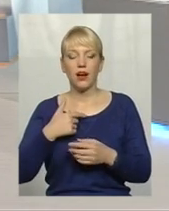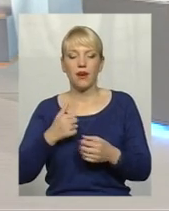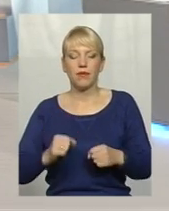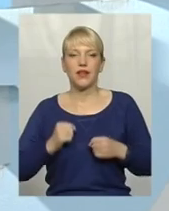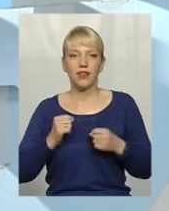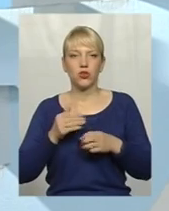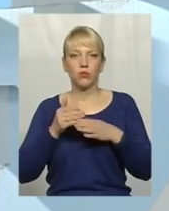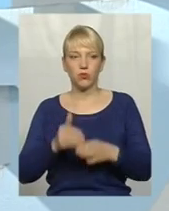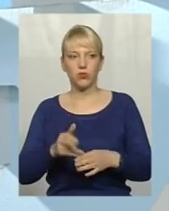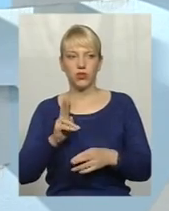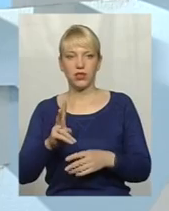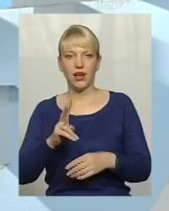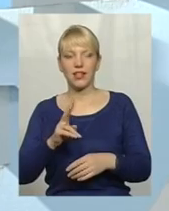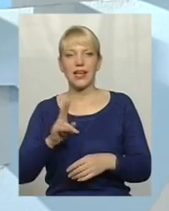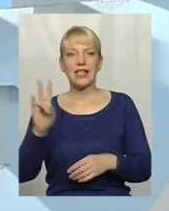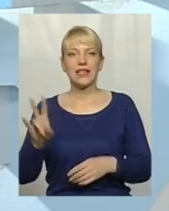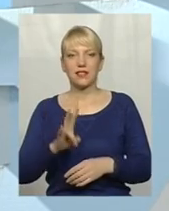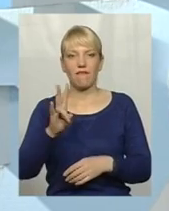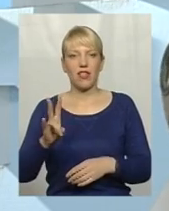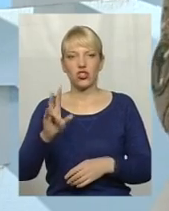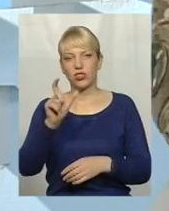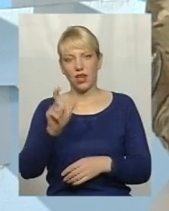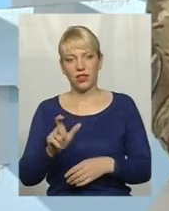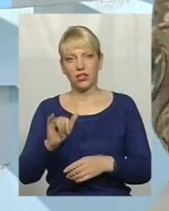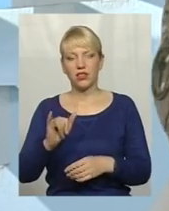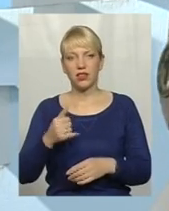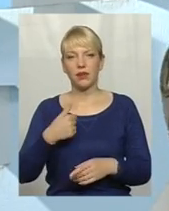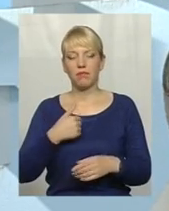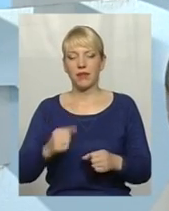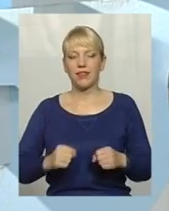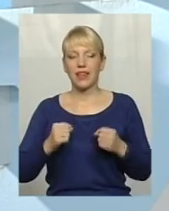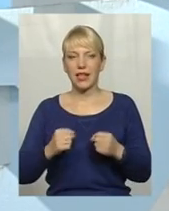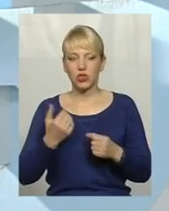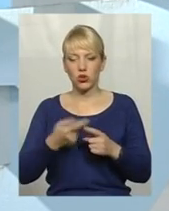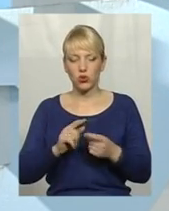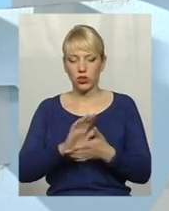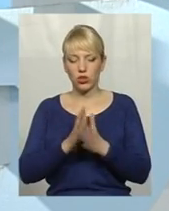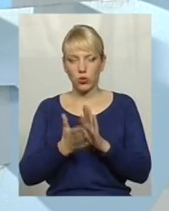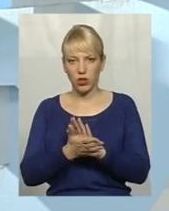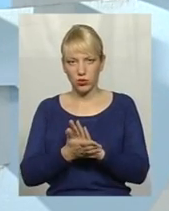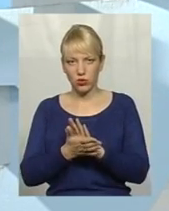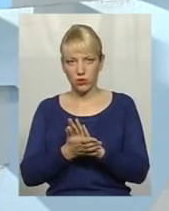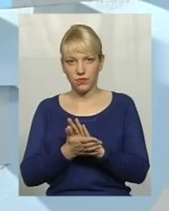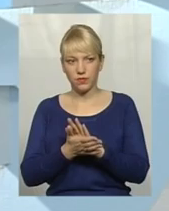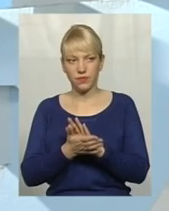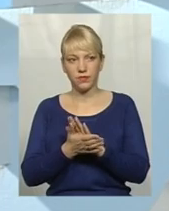допомогти йому як священник, питаюсь його поставити цю ситуацію на